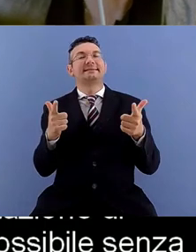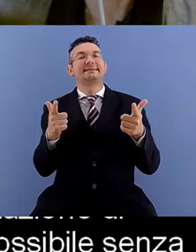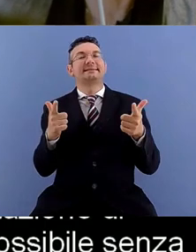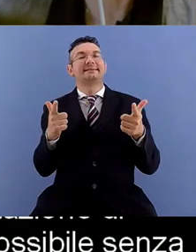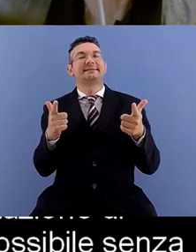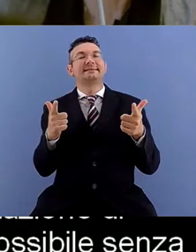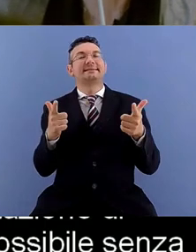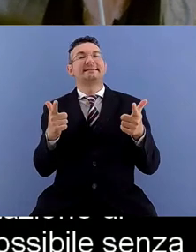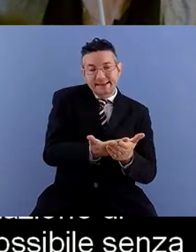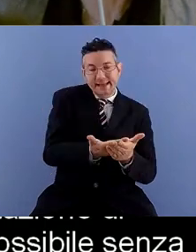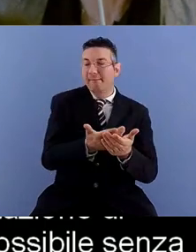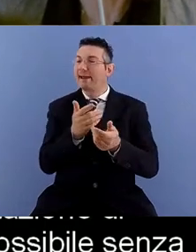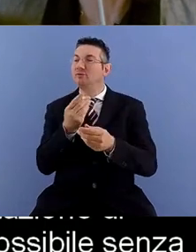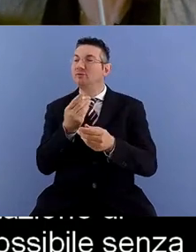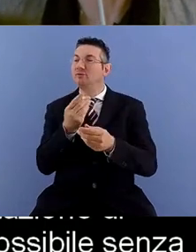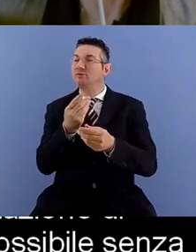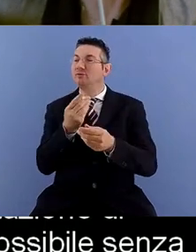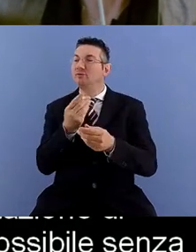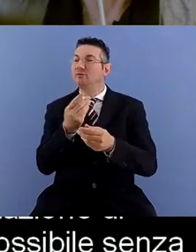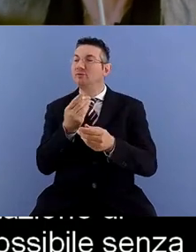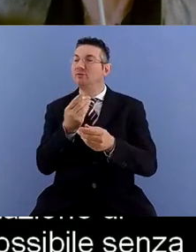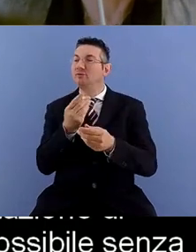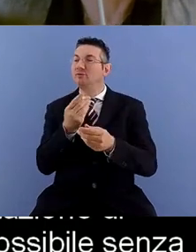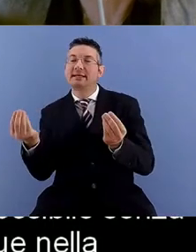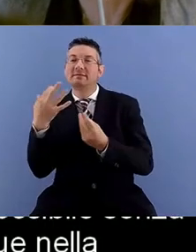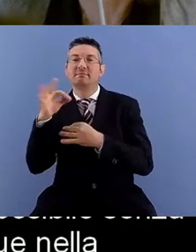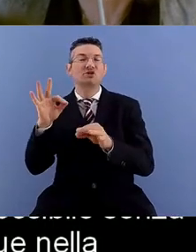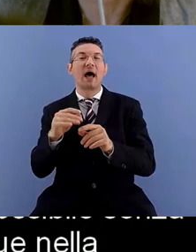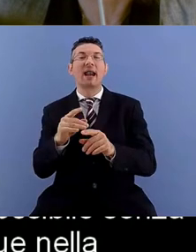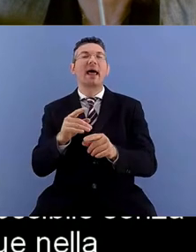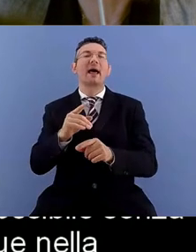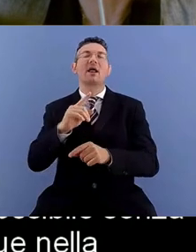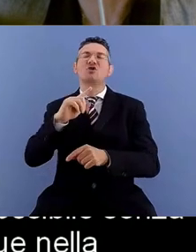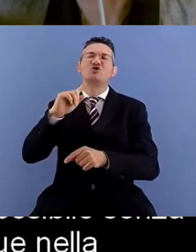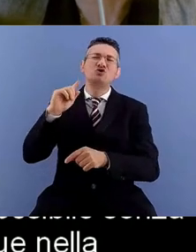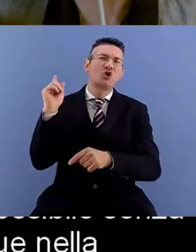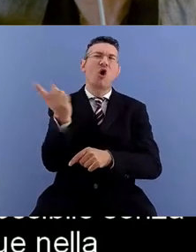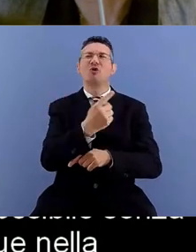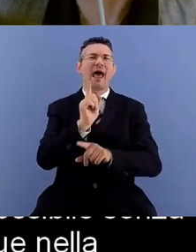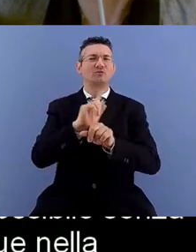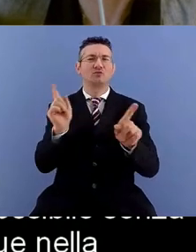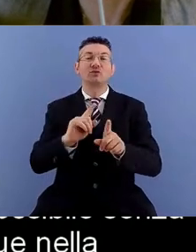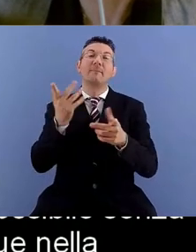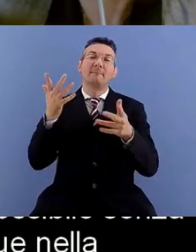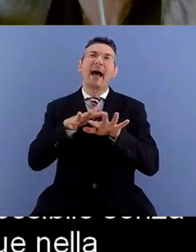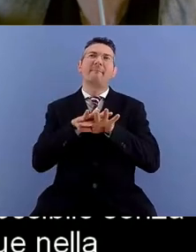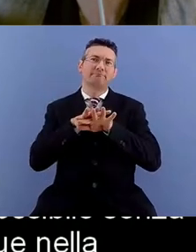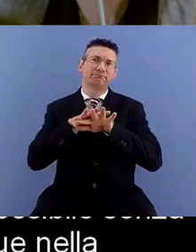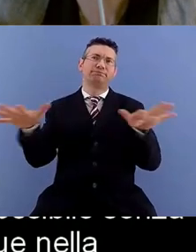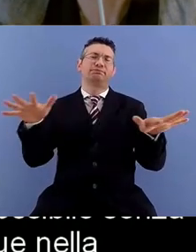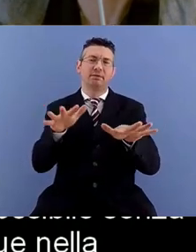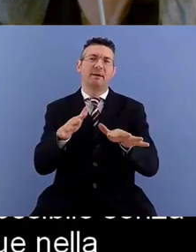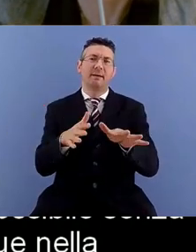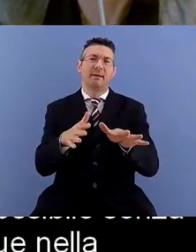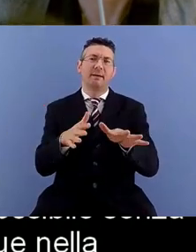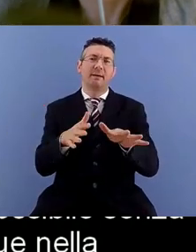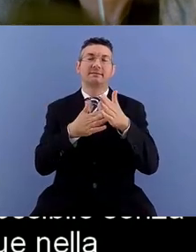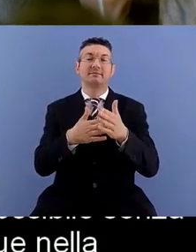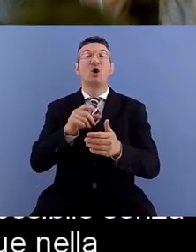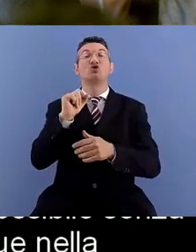non a tutti ma comunque nella maggior estensione possibile 12 anni dopo quindi nel 1997